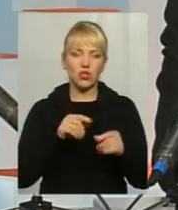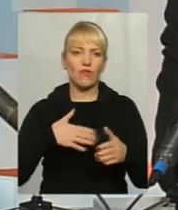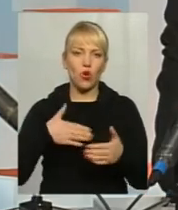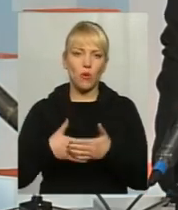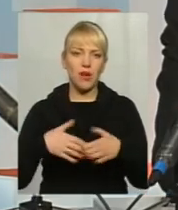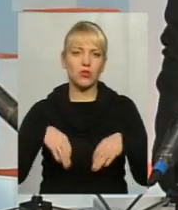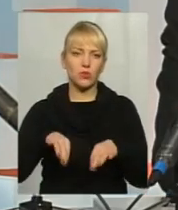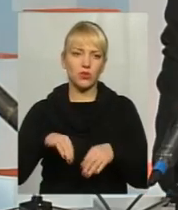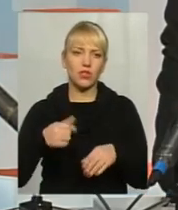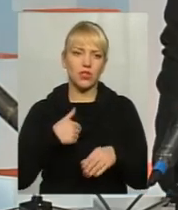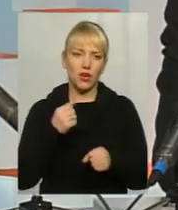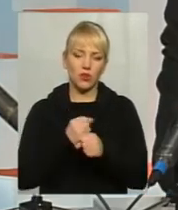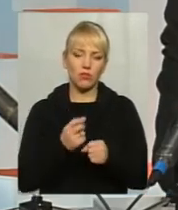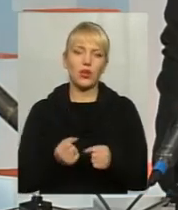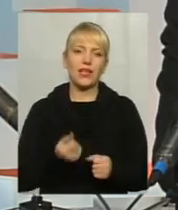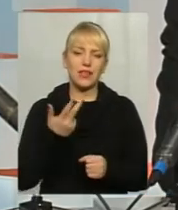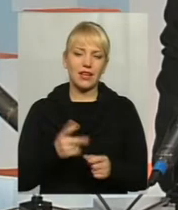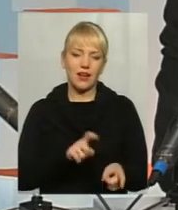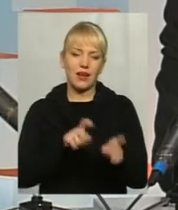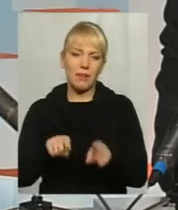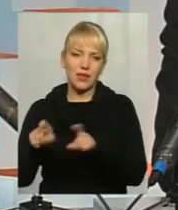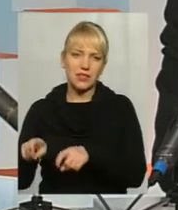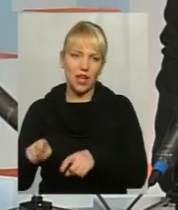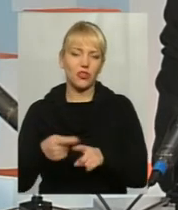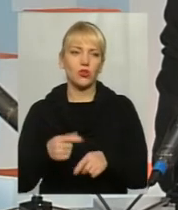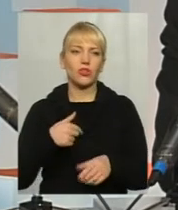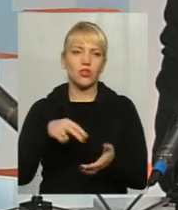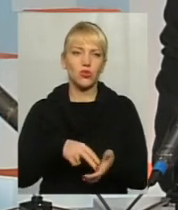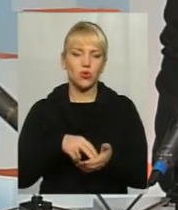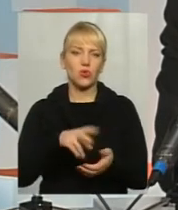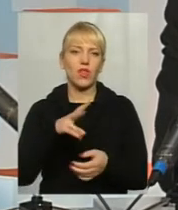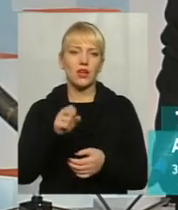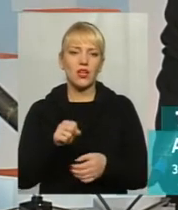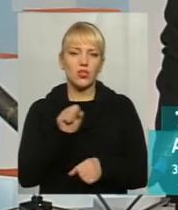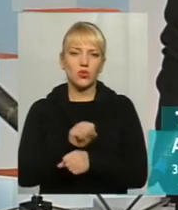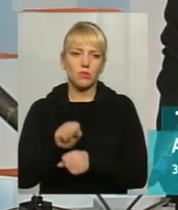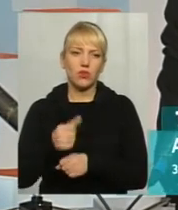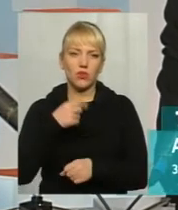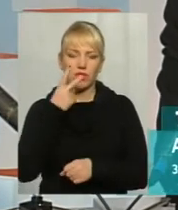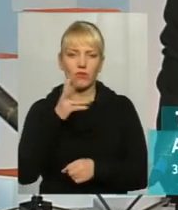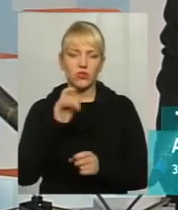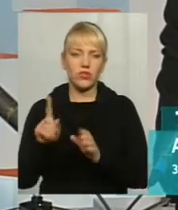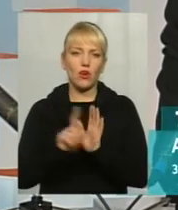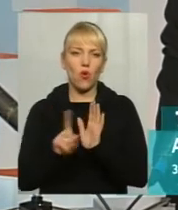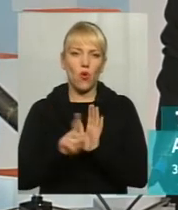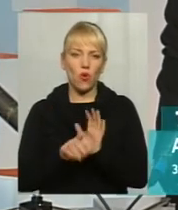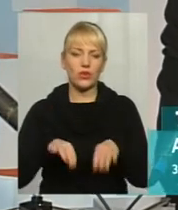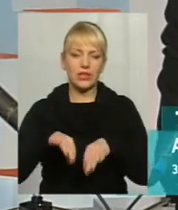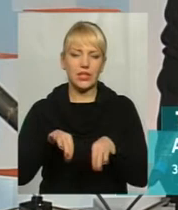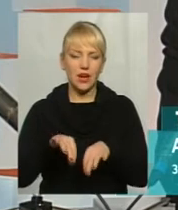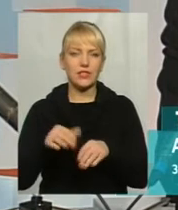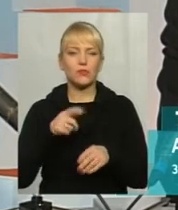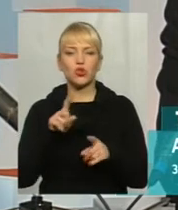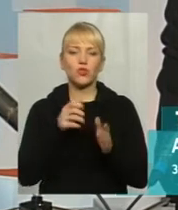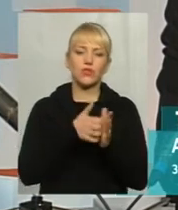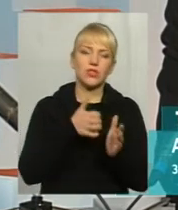я роблю декілька пересадок зранку, поки їду на роботу, я стою на зупинках, я дивлюся, як ходить транспорт, де що вистачає, що